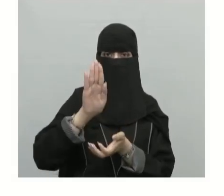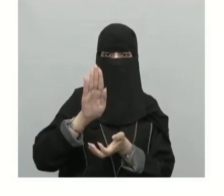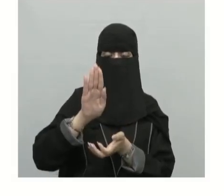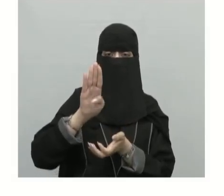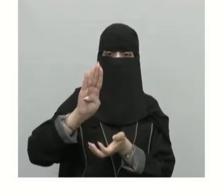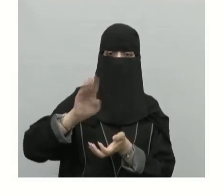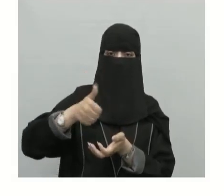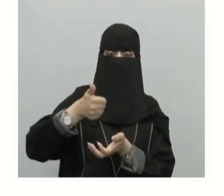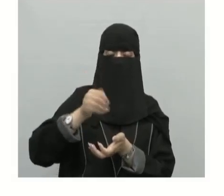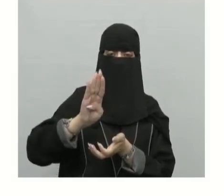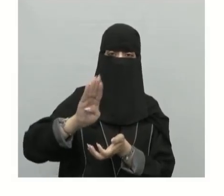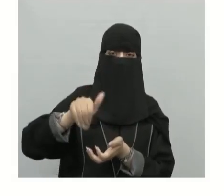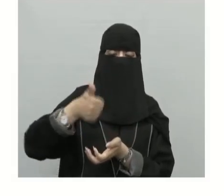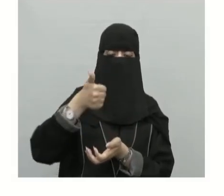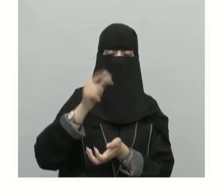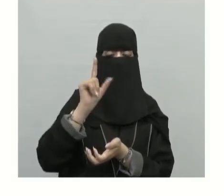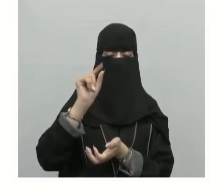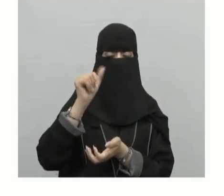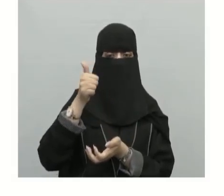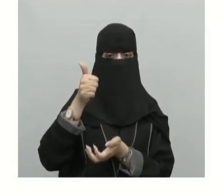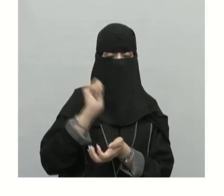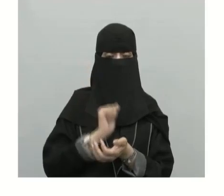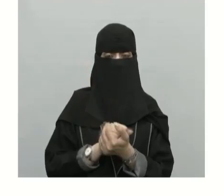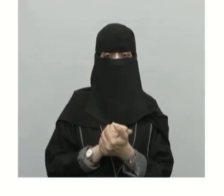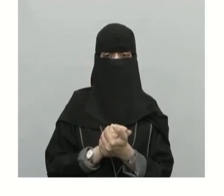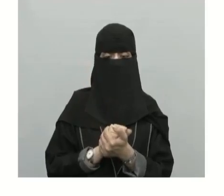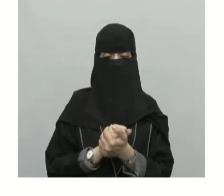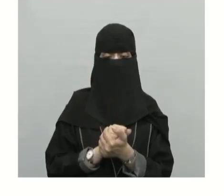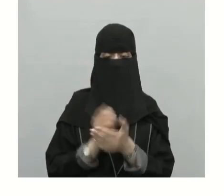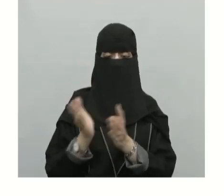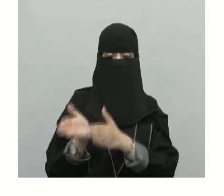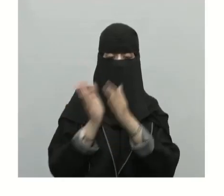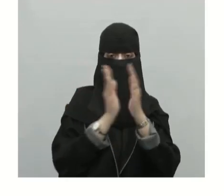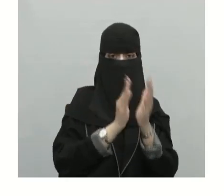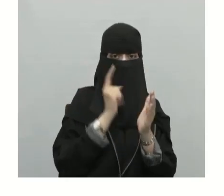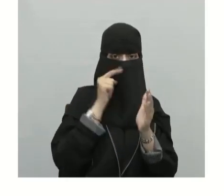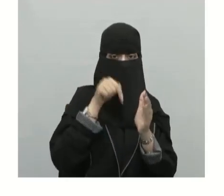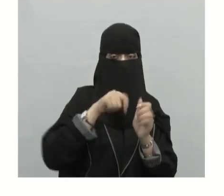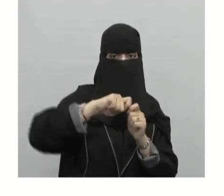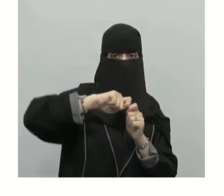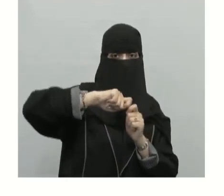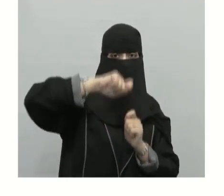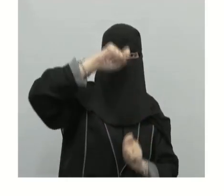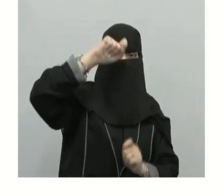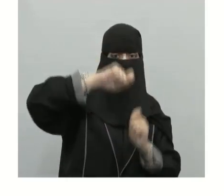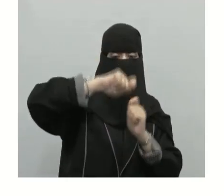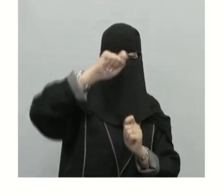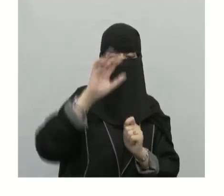ها بناء ممتازين مدينة إسكاكا ننتقل للآخر أو